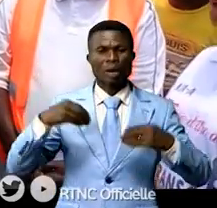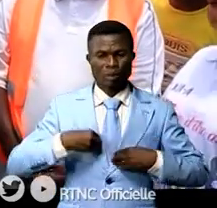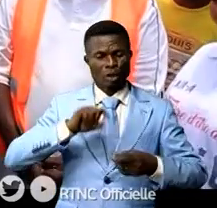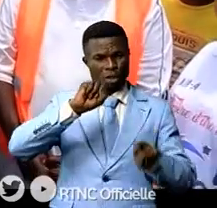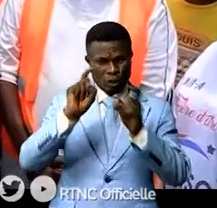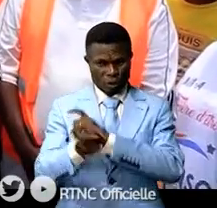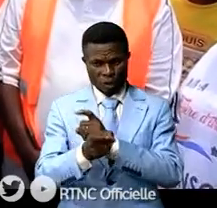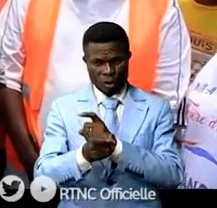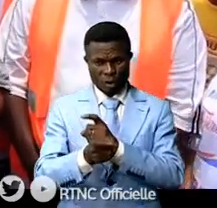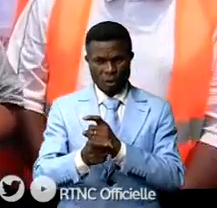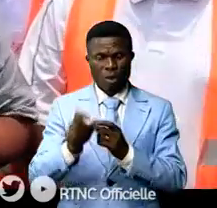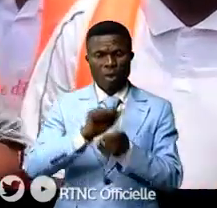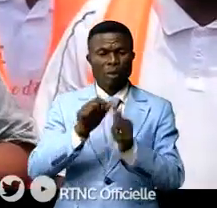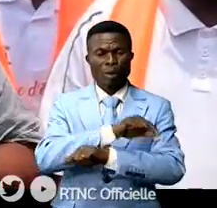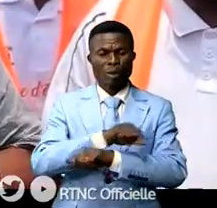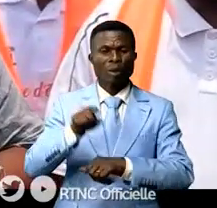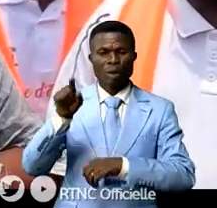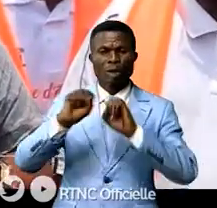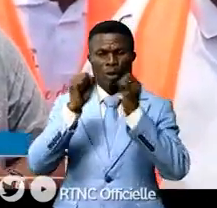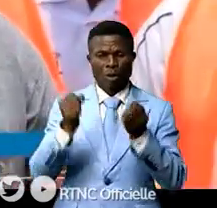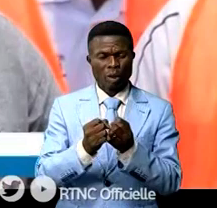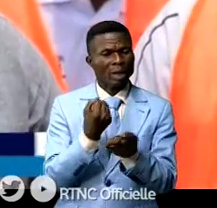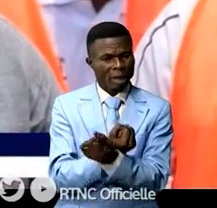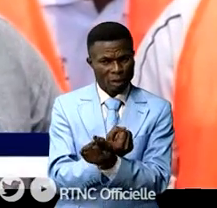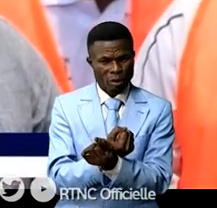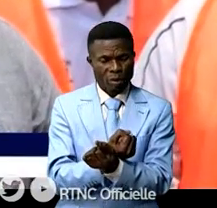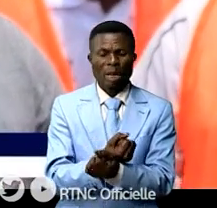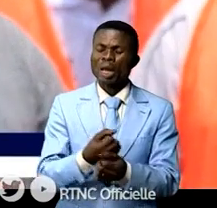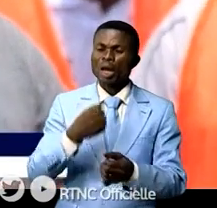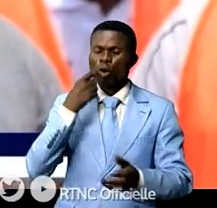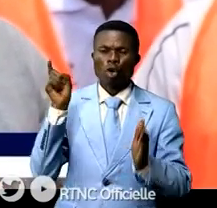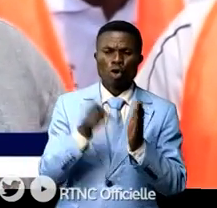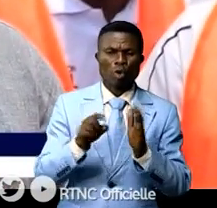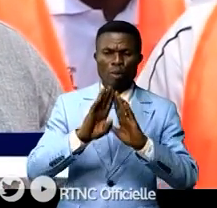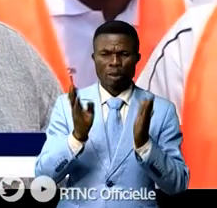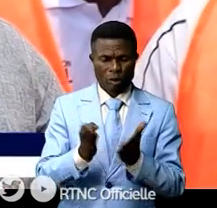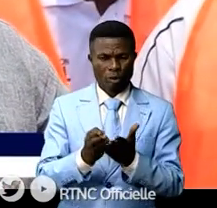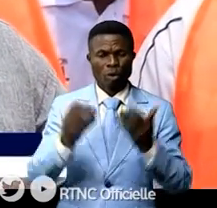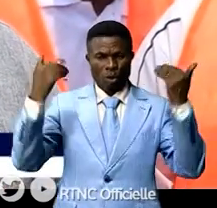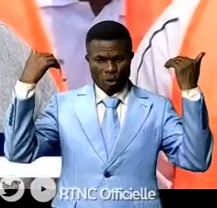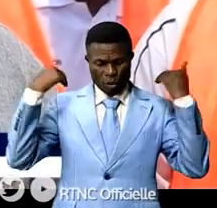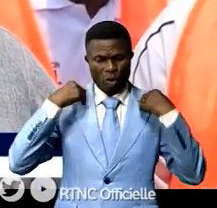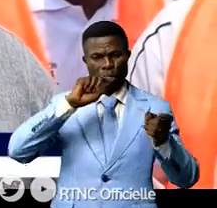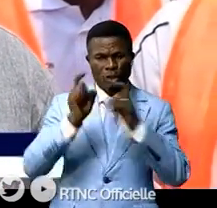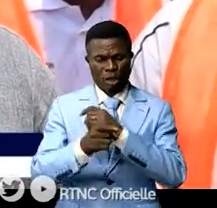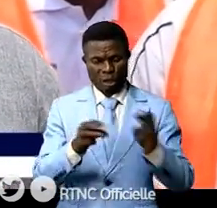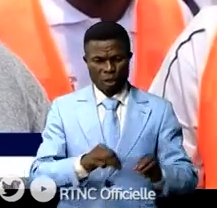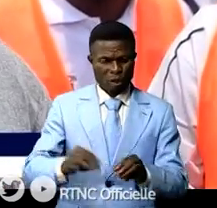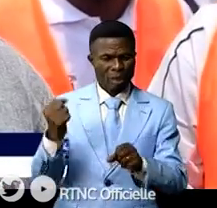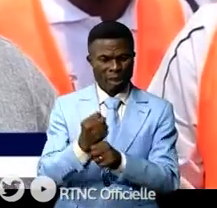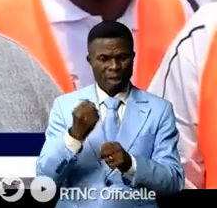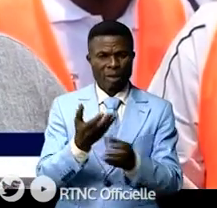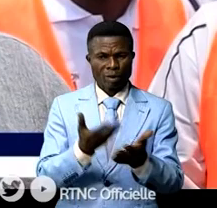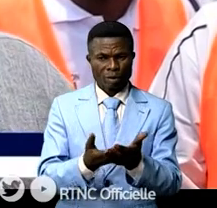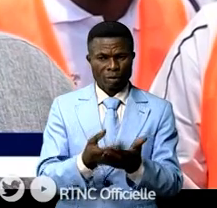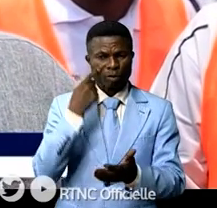changement au sein de l'établissement, de faire respecter les instructions données par ma personne de changer la façon de gérer ce bus. On